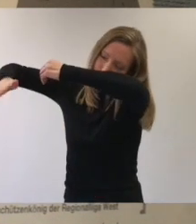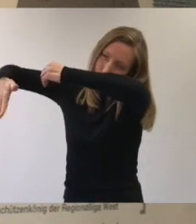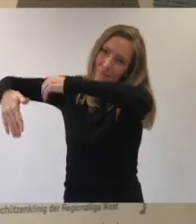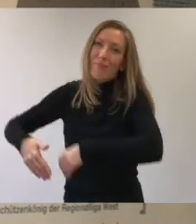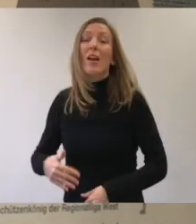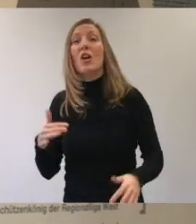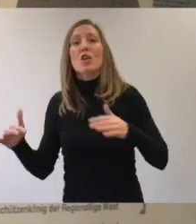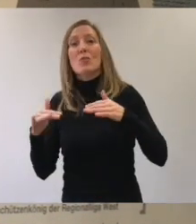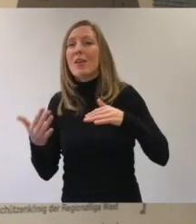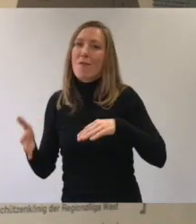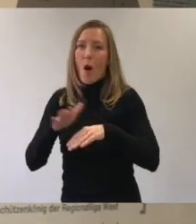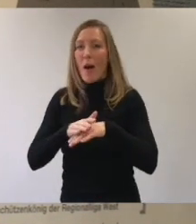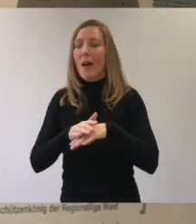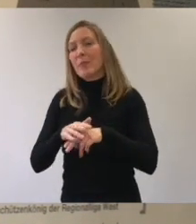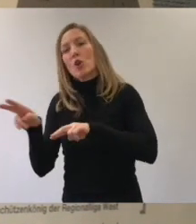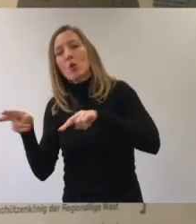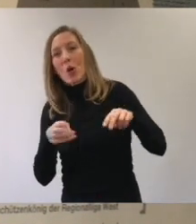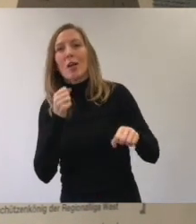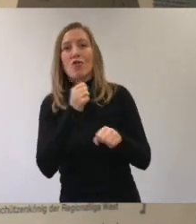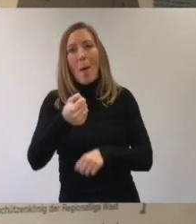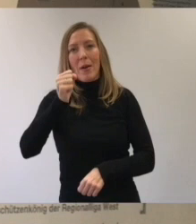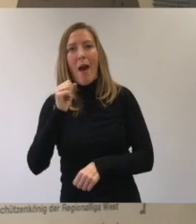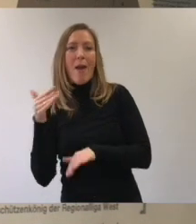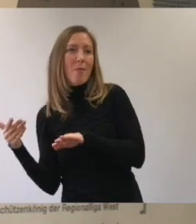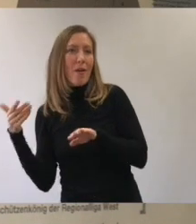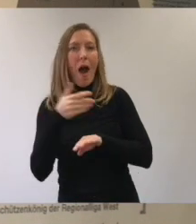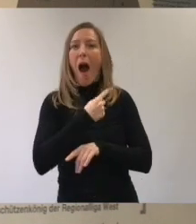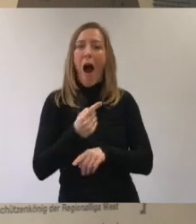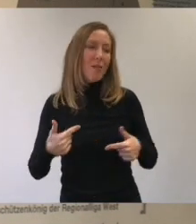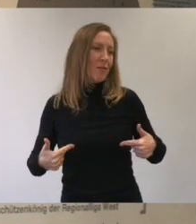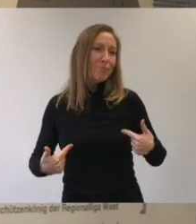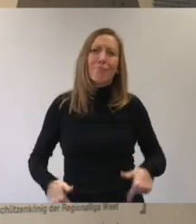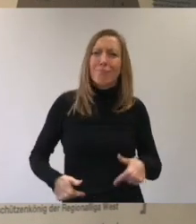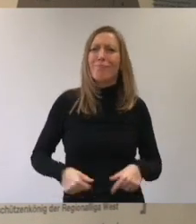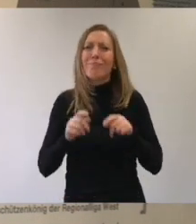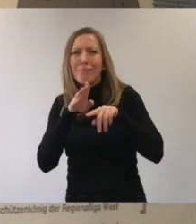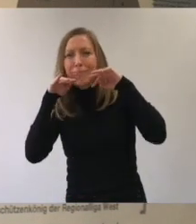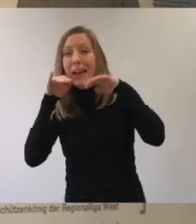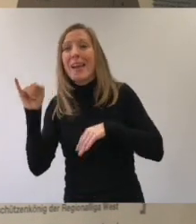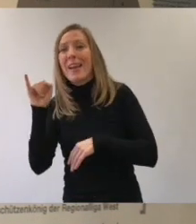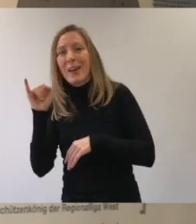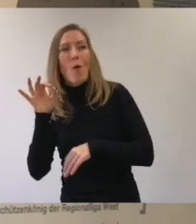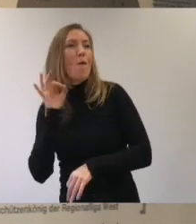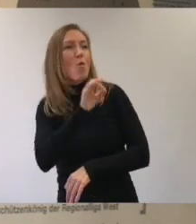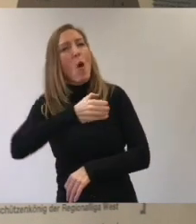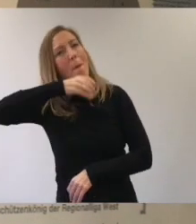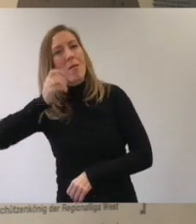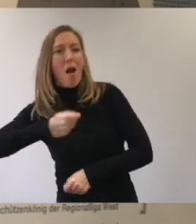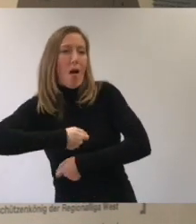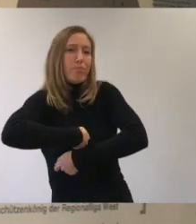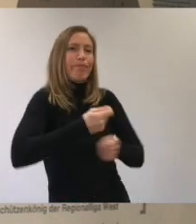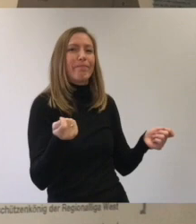Nach dem Spiel gehen die Freunde wieder in die Stammkneide. Alle haben gute Laune. Ingo gibt seinen Freunden ein Bier aus.